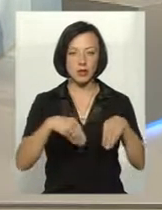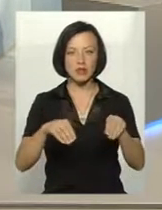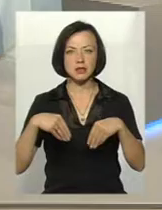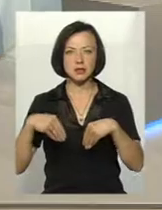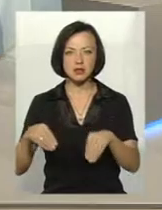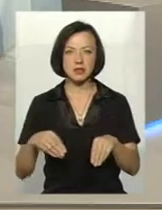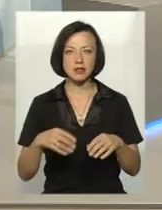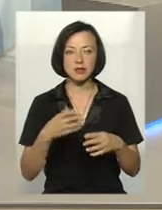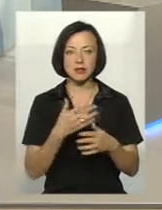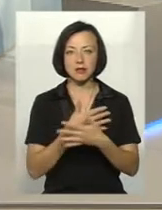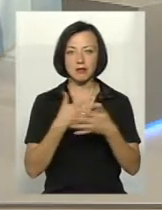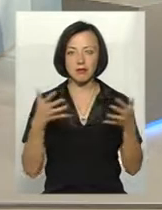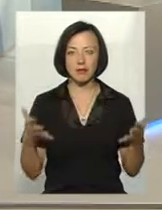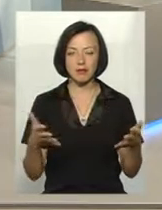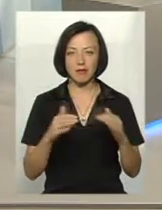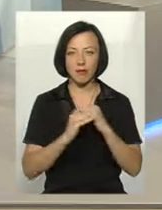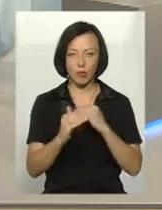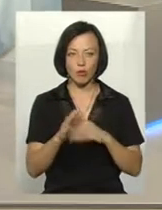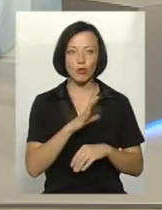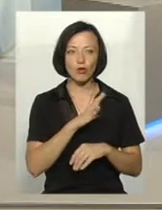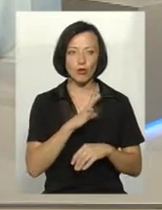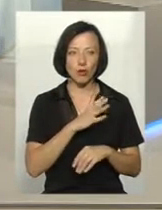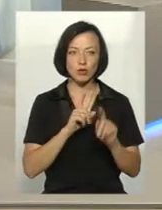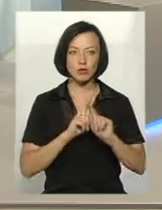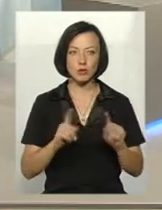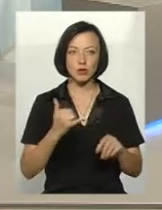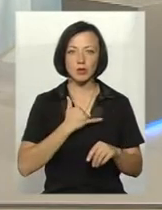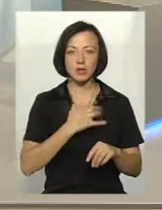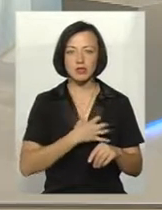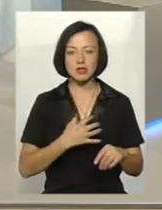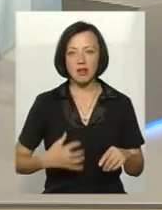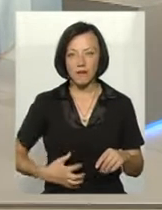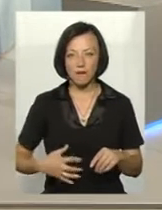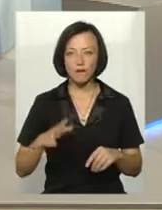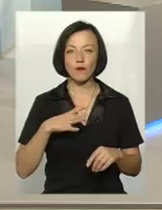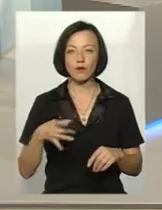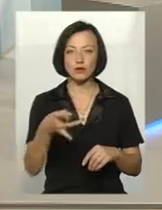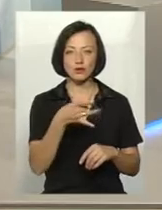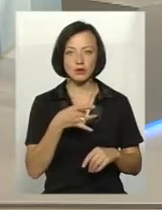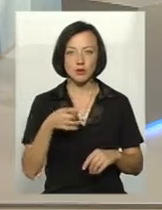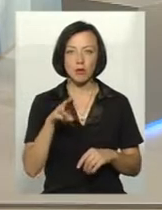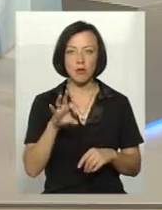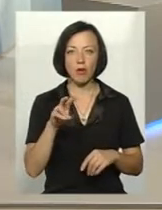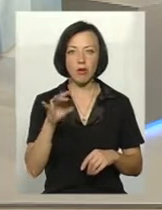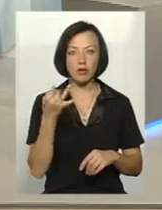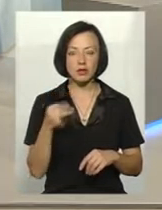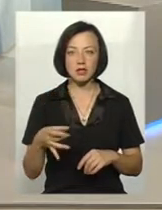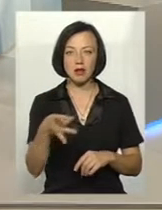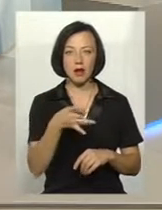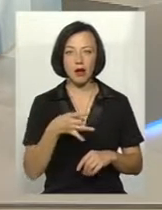засаджені засаджені поля було особливо в нас на Славутчині так Славутчина Полонський район